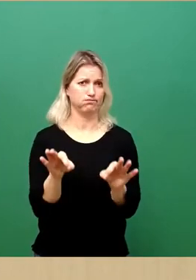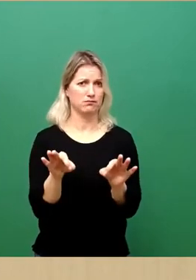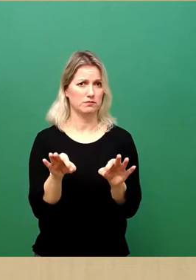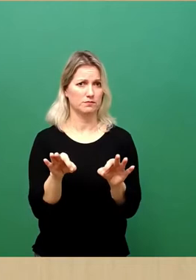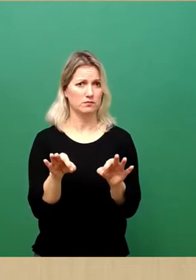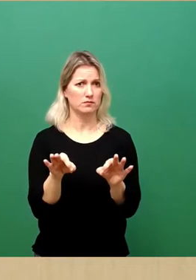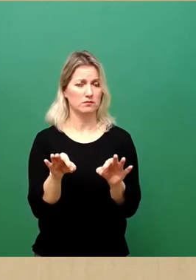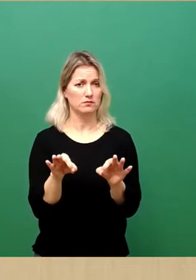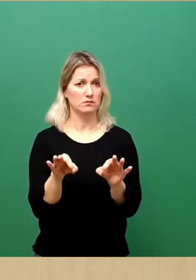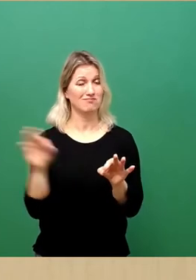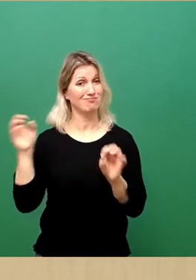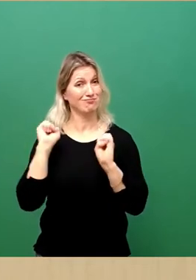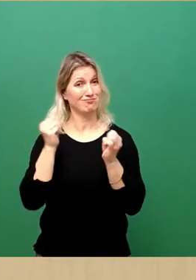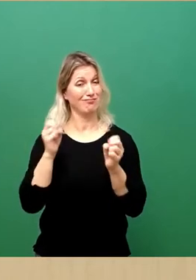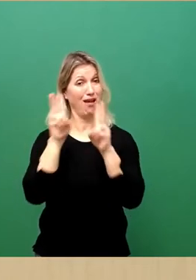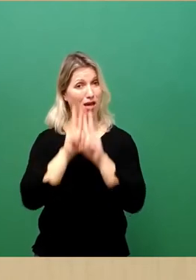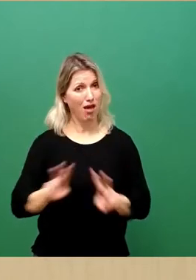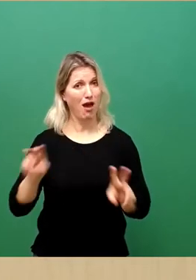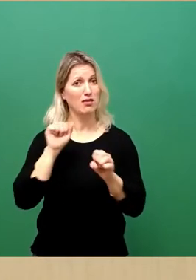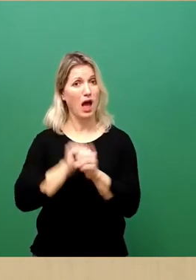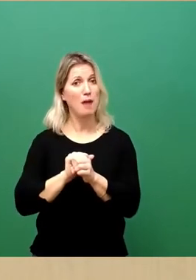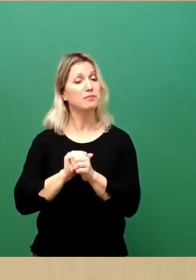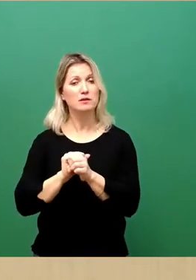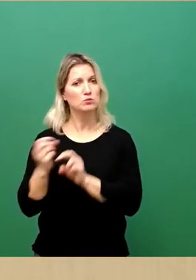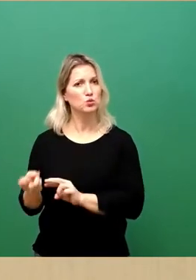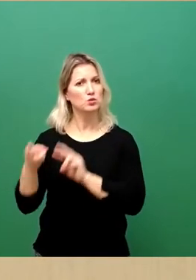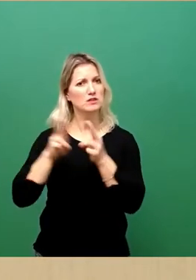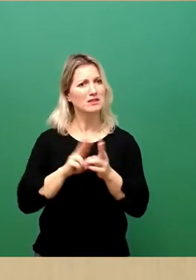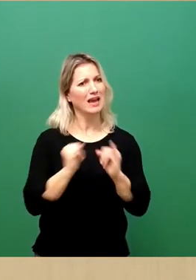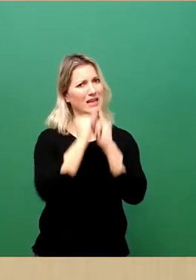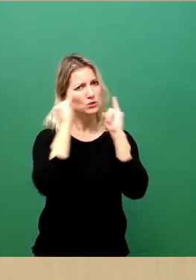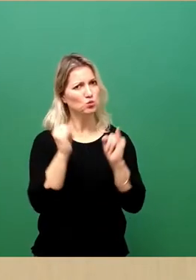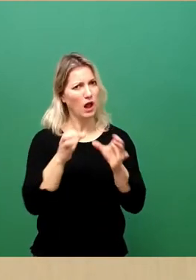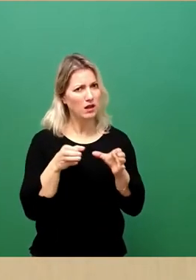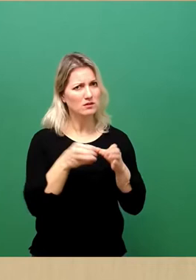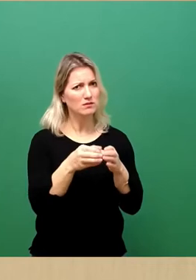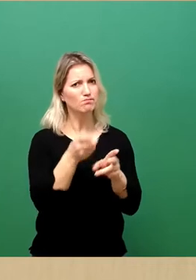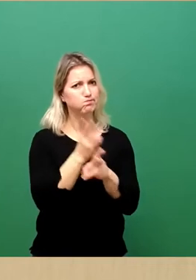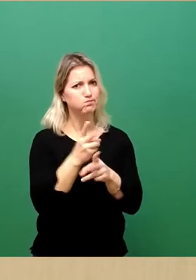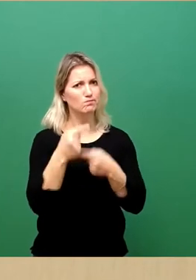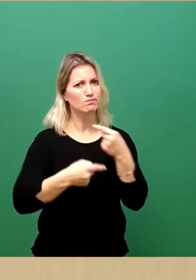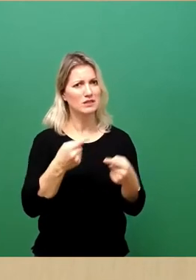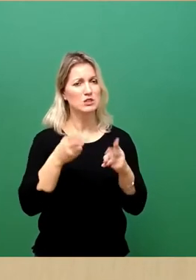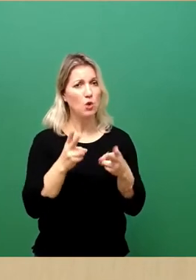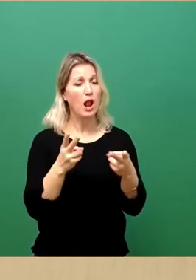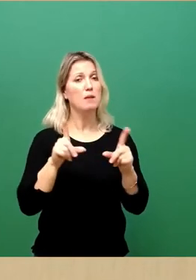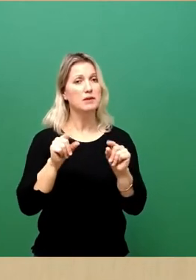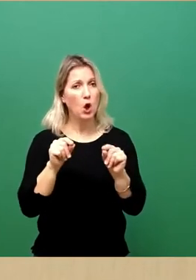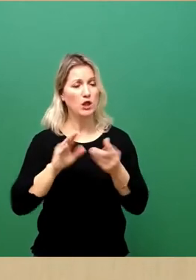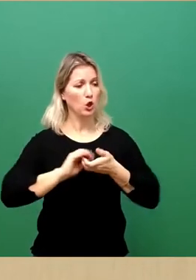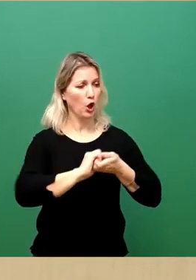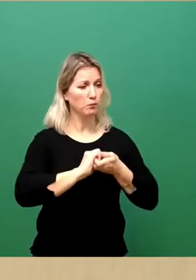geleistete Engagement jedoch auf Dauer institutionalisieren zu können, braucht es die Kooperation zwischen der Kommune und den